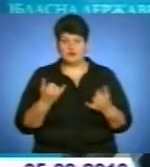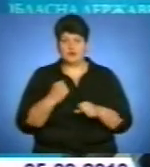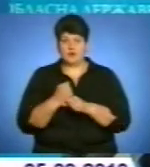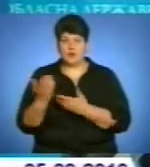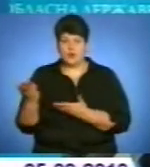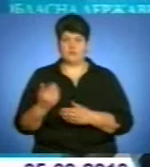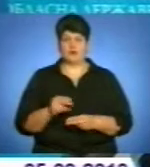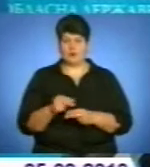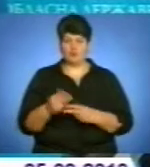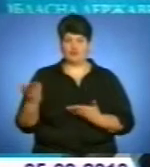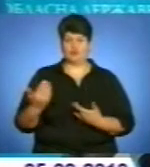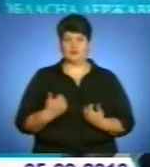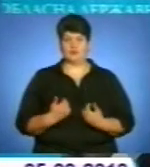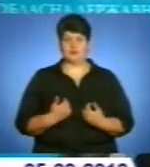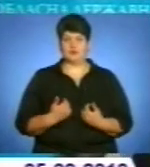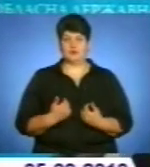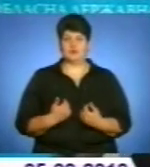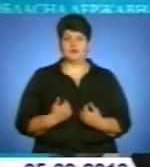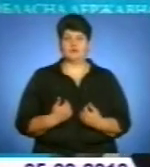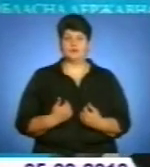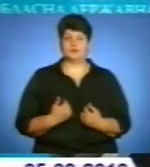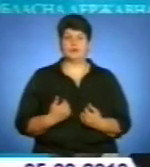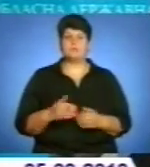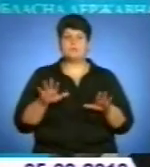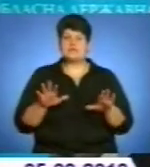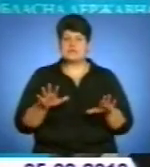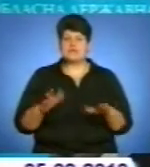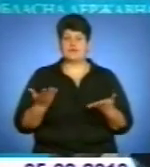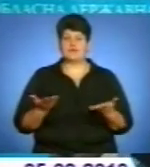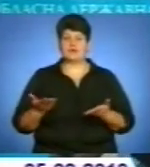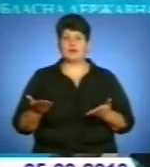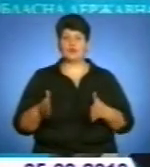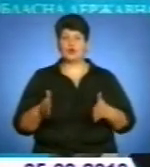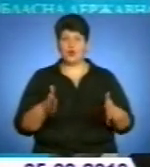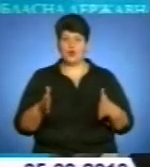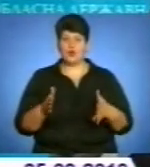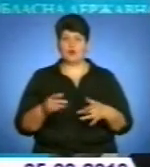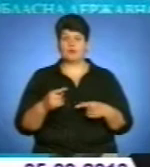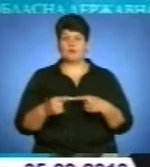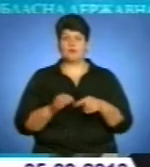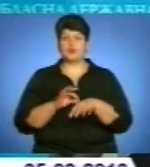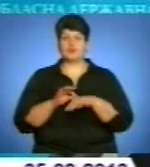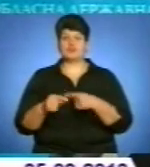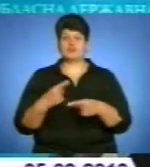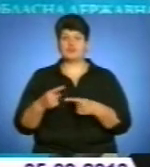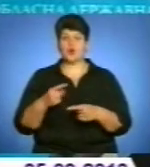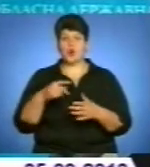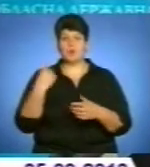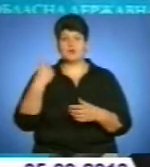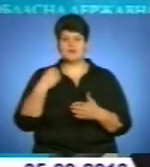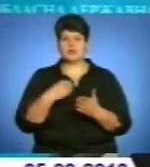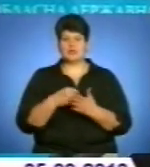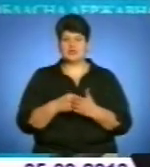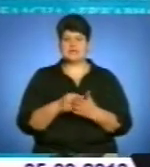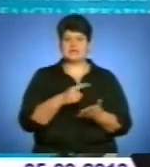ремонтують і так далі. Все-таки місцеві дороги, вони йде фінансування через обласний бюджет, йде через